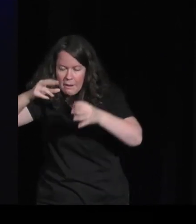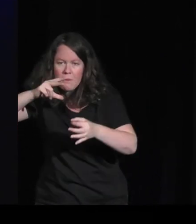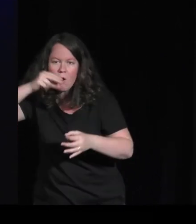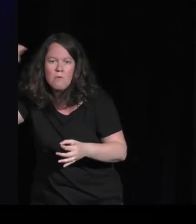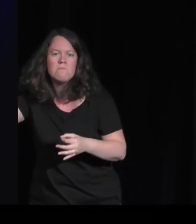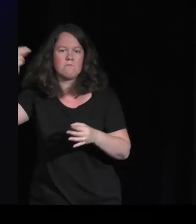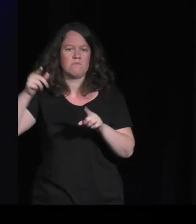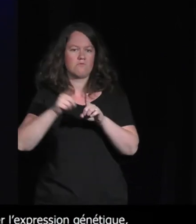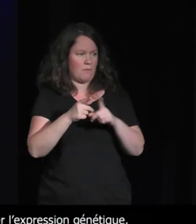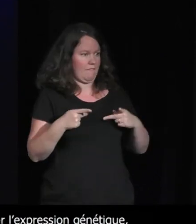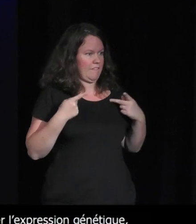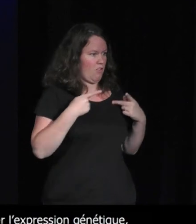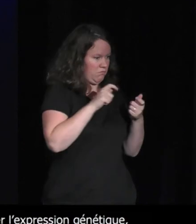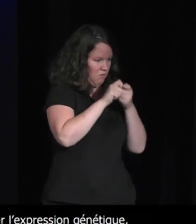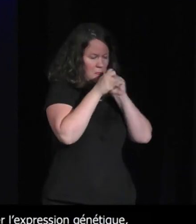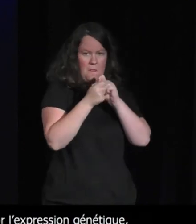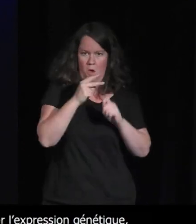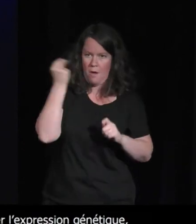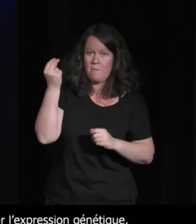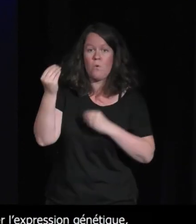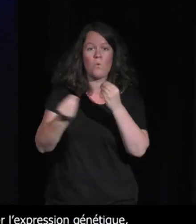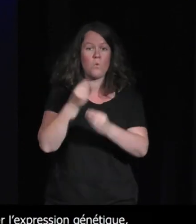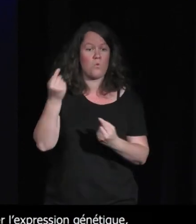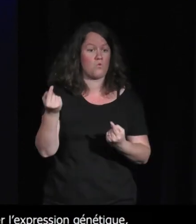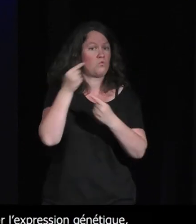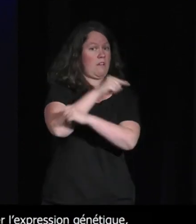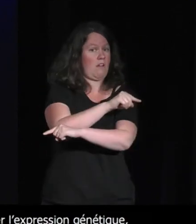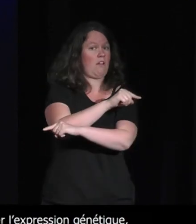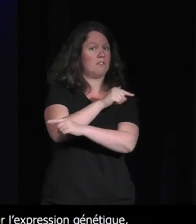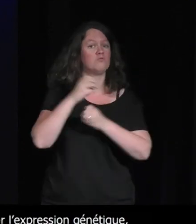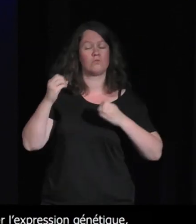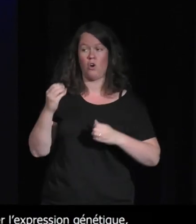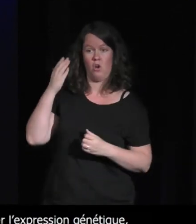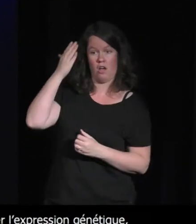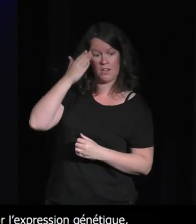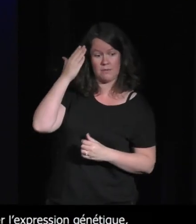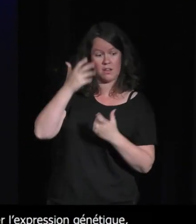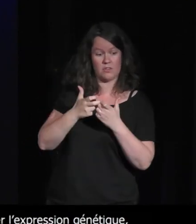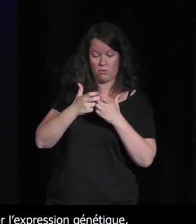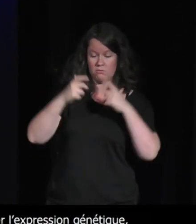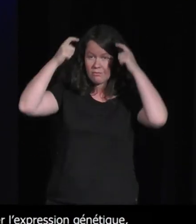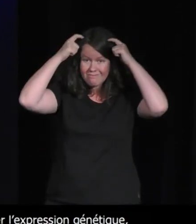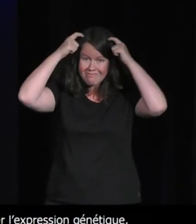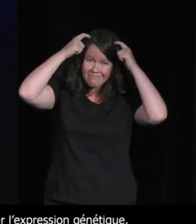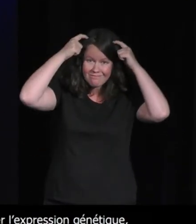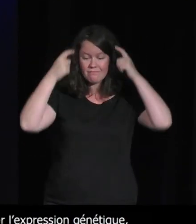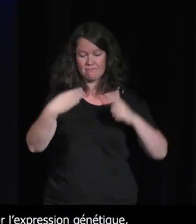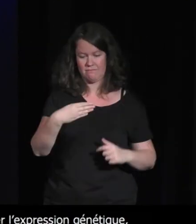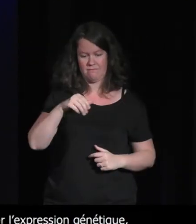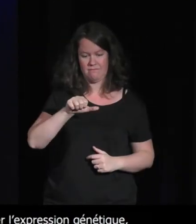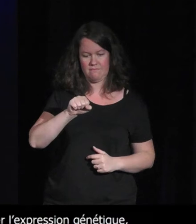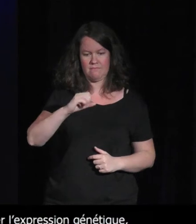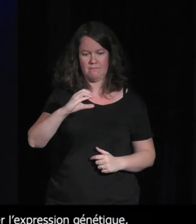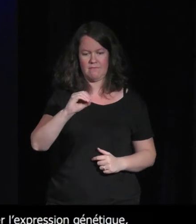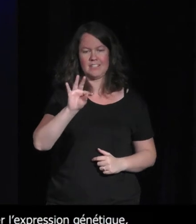et inversement la mascotte les mascottes en général qui sont plutôt du côté de l'animal pur mais qui sont élevées au caractère